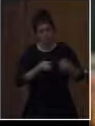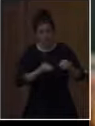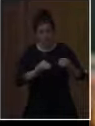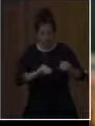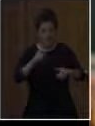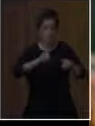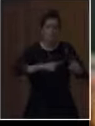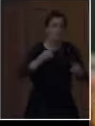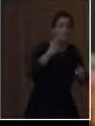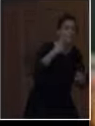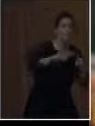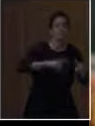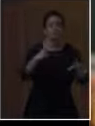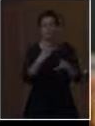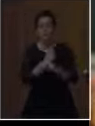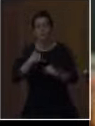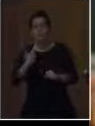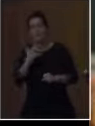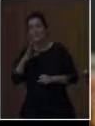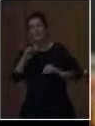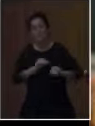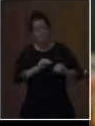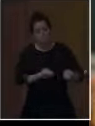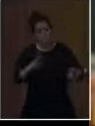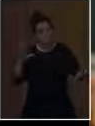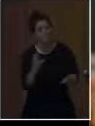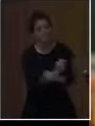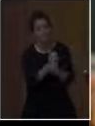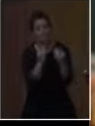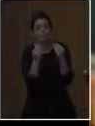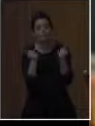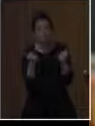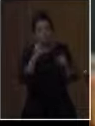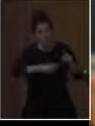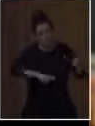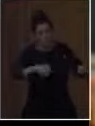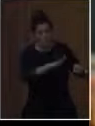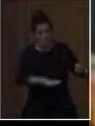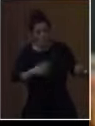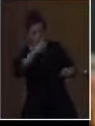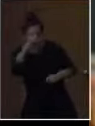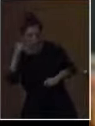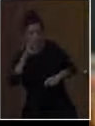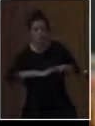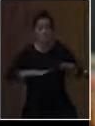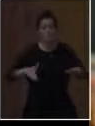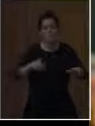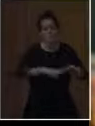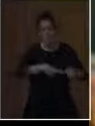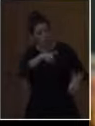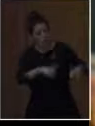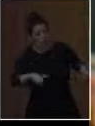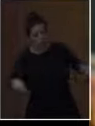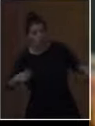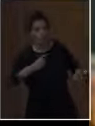αλλαγών θέλω να πιστεύω ότι έμαθα να διδάσκω παιδιά. Παιδιά με δυσκολίες, παιδιά με ανησυχίες, παιδιά δίστροπα,